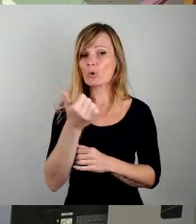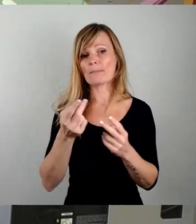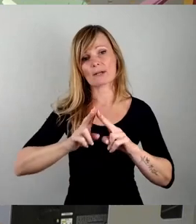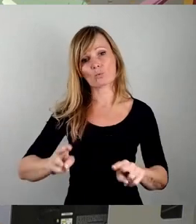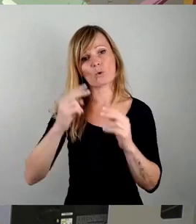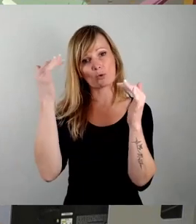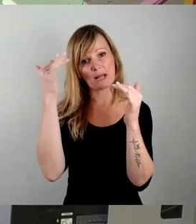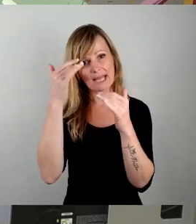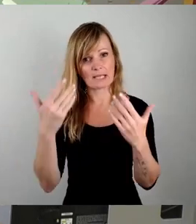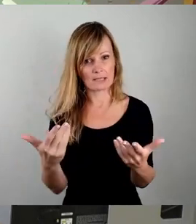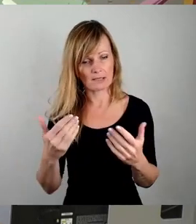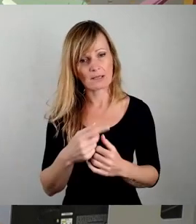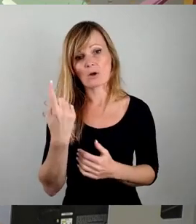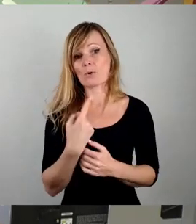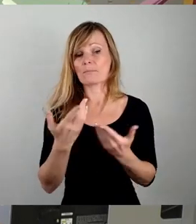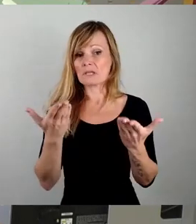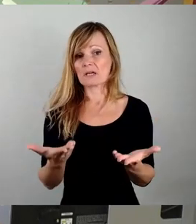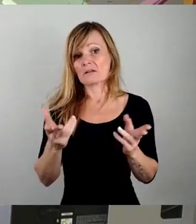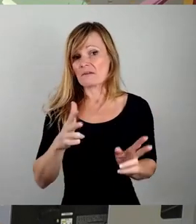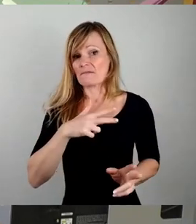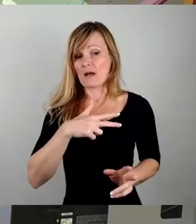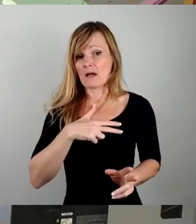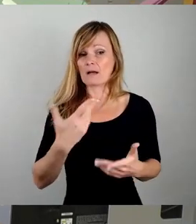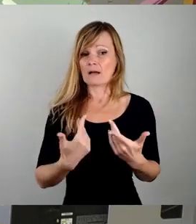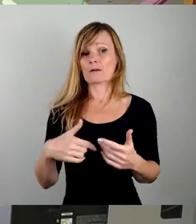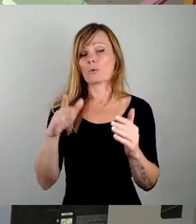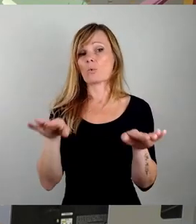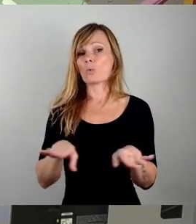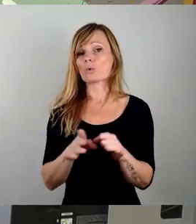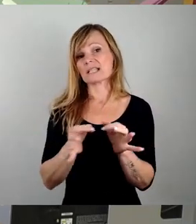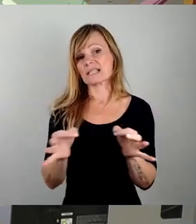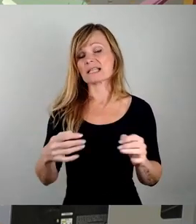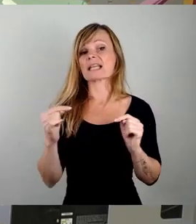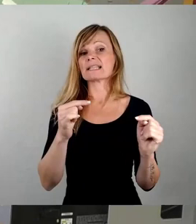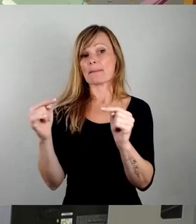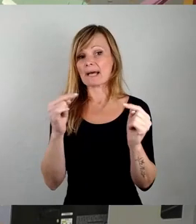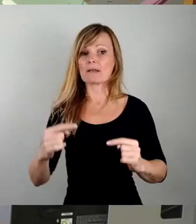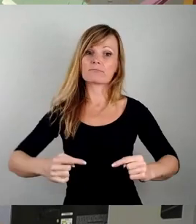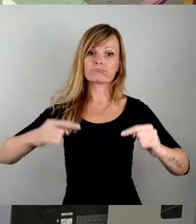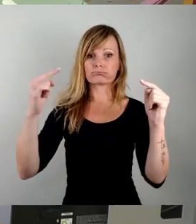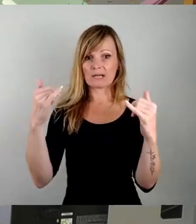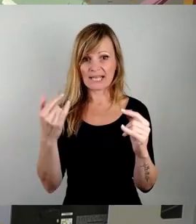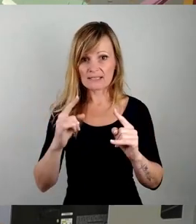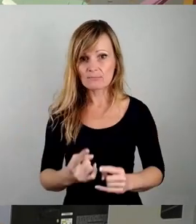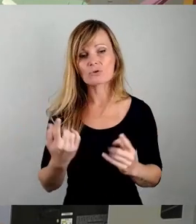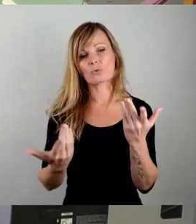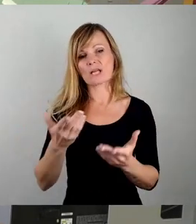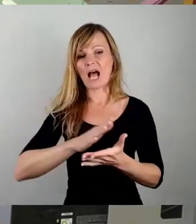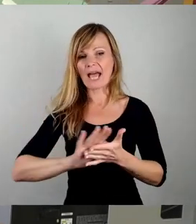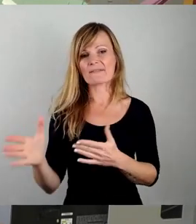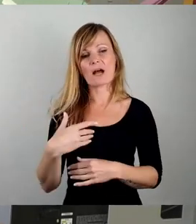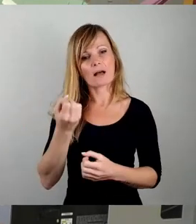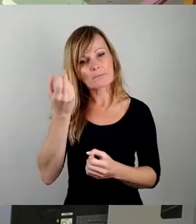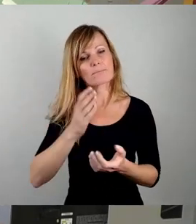nachzudenken, ob wir hier tatsächlich eine Grundsatzdebatte vom Zaum brechen müssen, oder ob wir nicht einfach pragmatisch